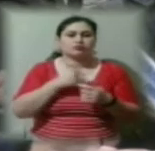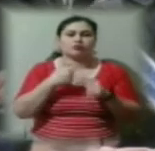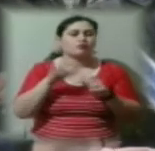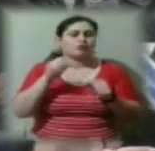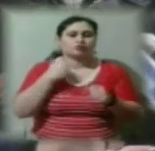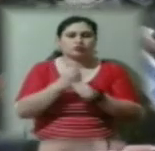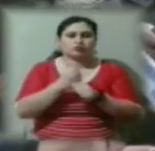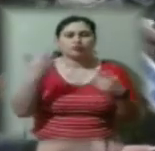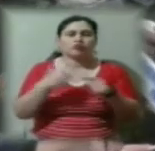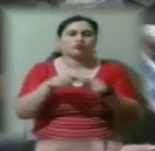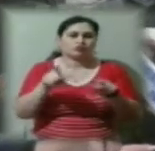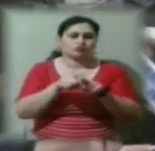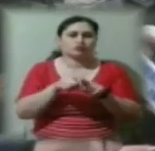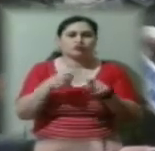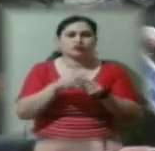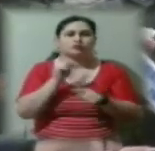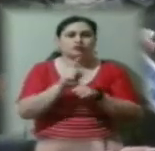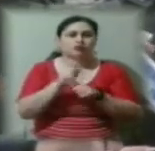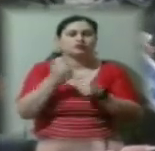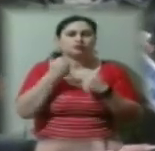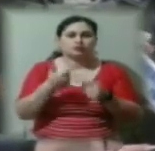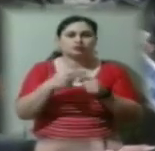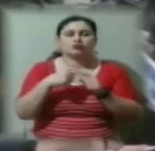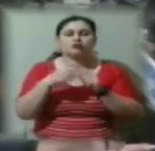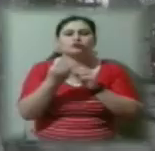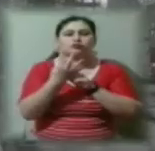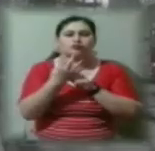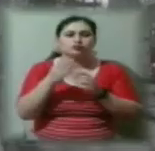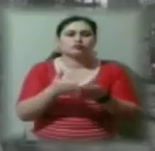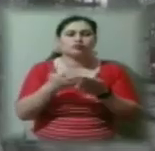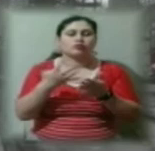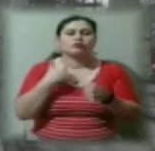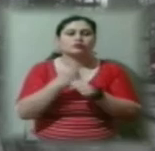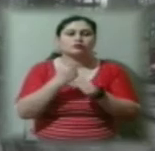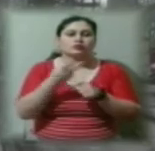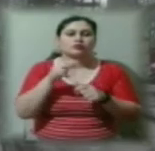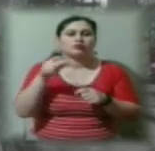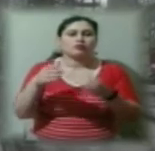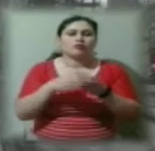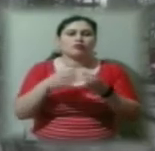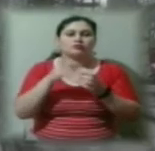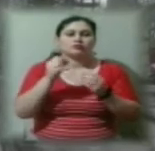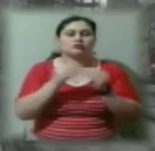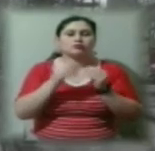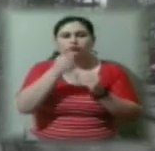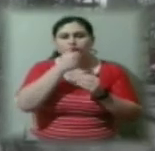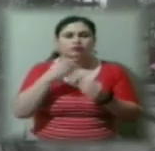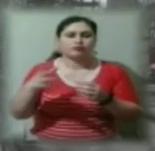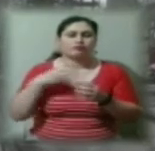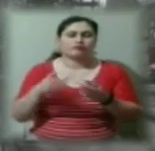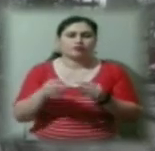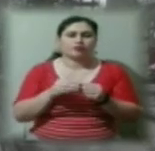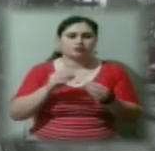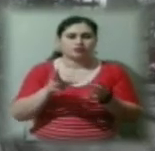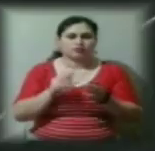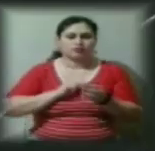таким замовленням. Це 14-те судно, яке ми зробили для цієї компанії за 10 років співпраці. Повна вантажопідйомність